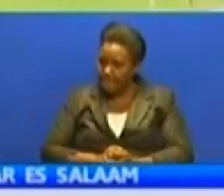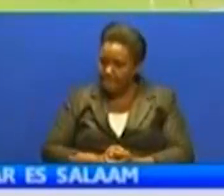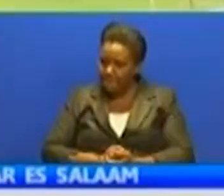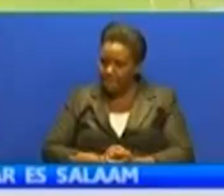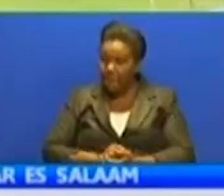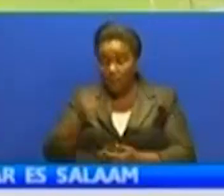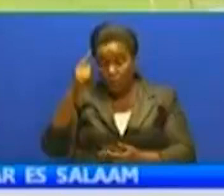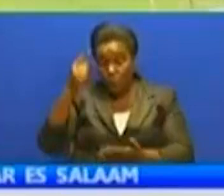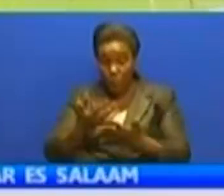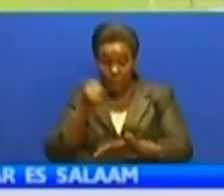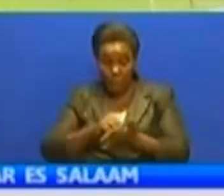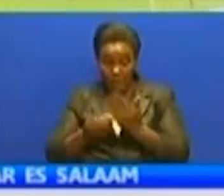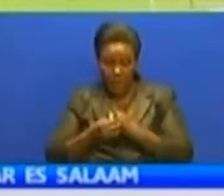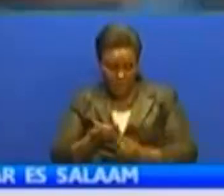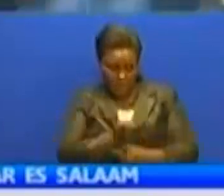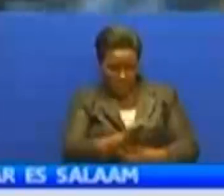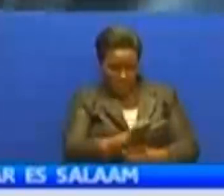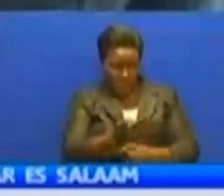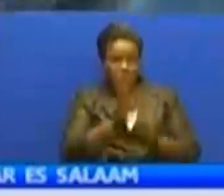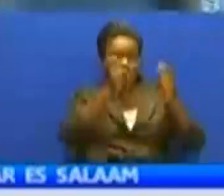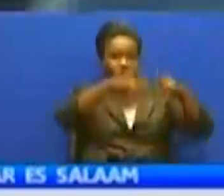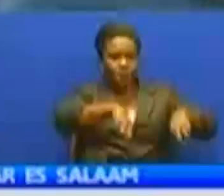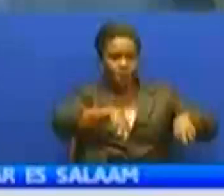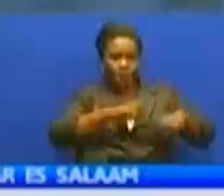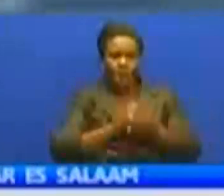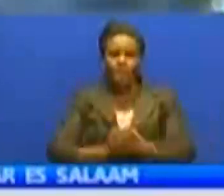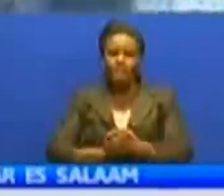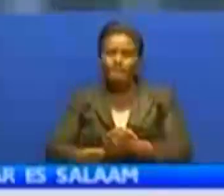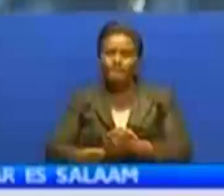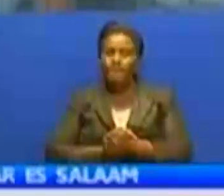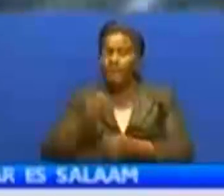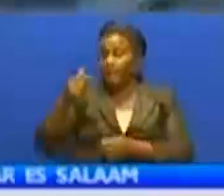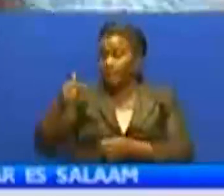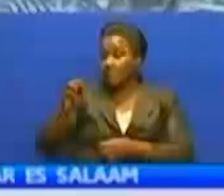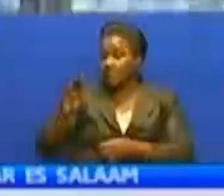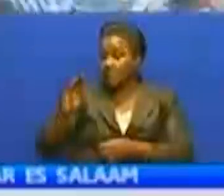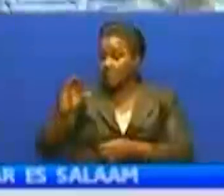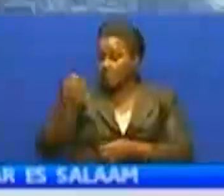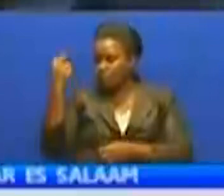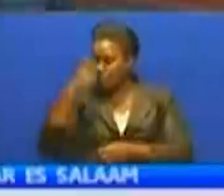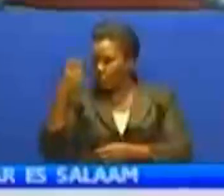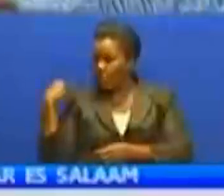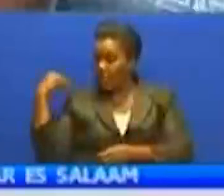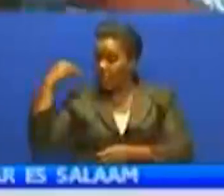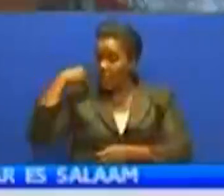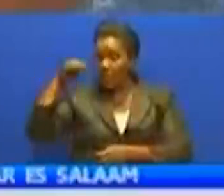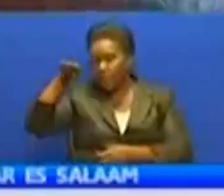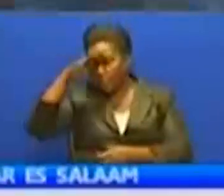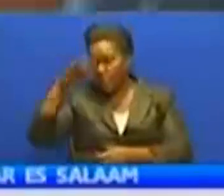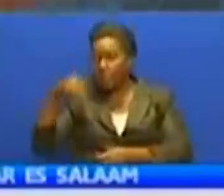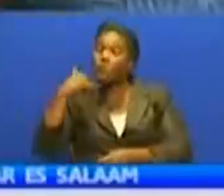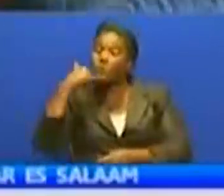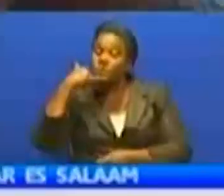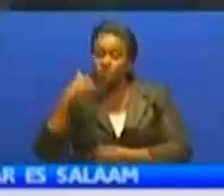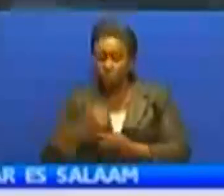na katiba au na shiria iliotungwa na bunge. TBC memtafutaka manda polisi mkua